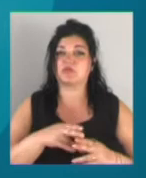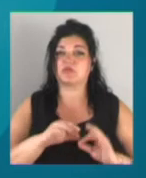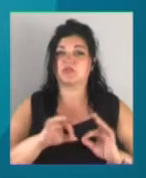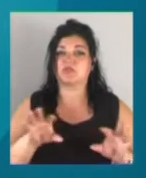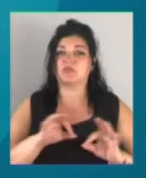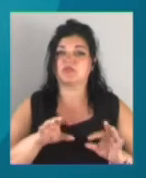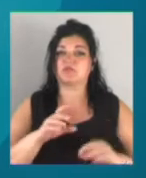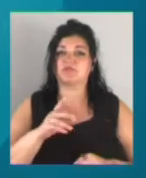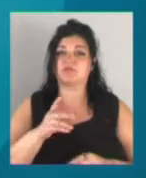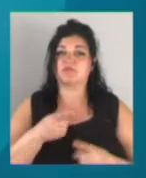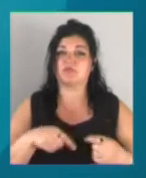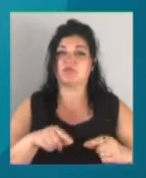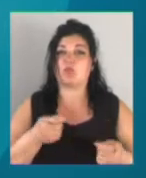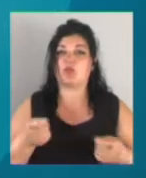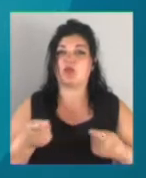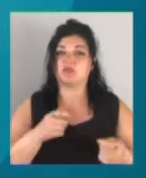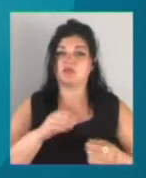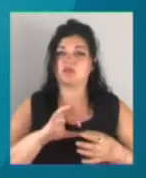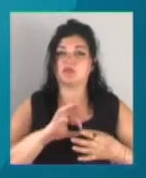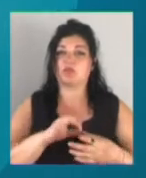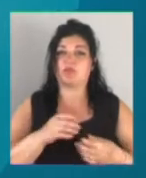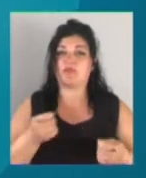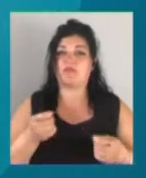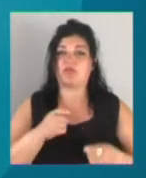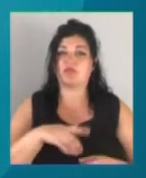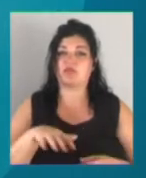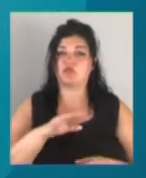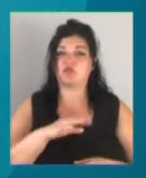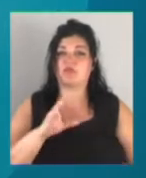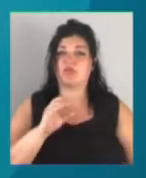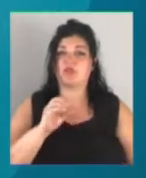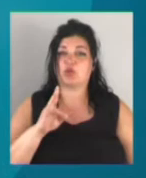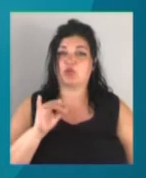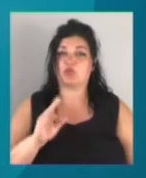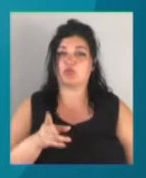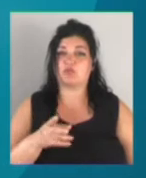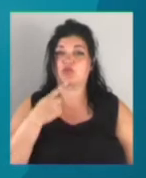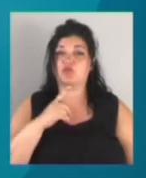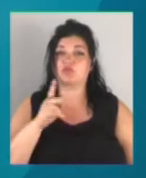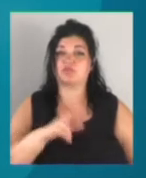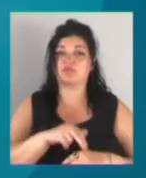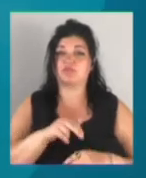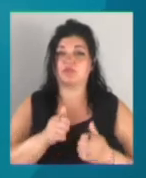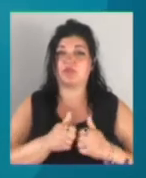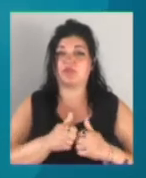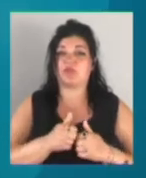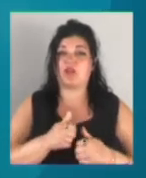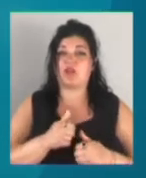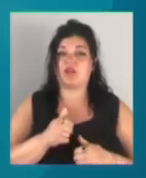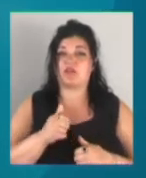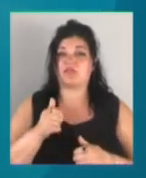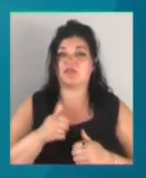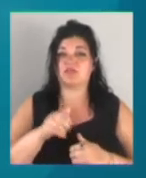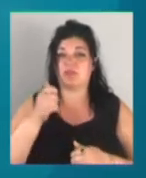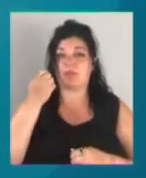сектору комунікації управління поліції охорони Одесьчини Ніна Слободянюк. Каже, двоє патрульних перебували біля пам'ятника та на щось